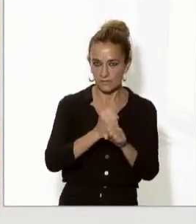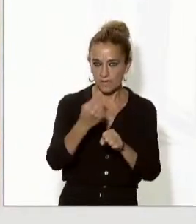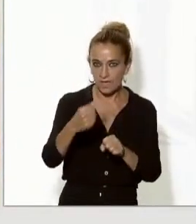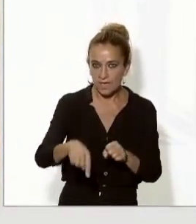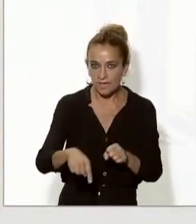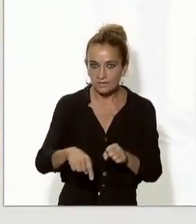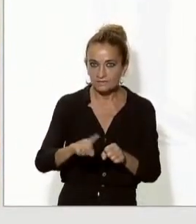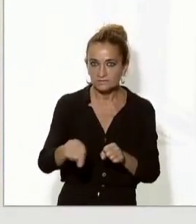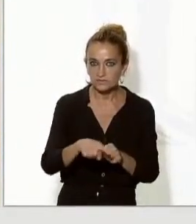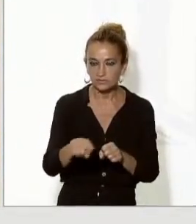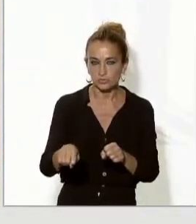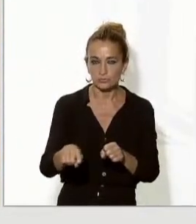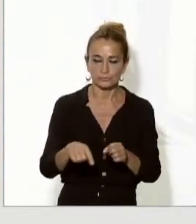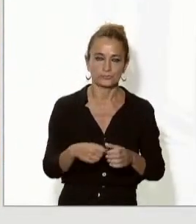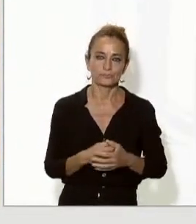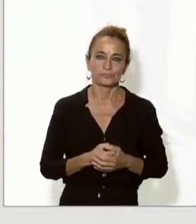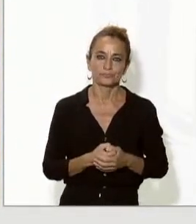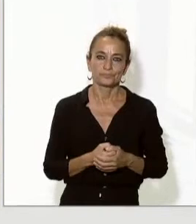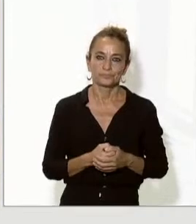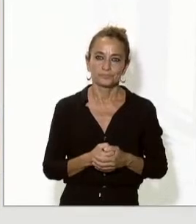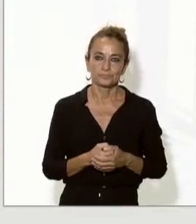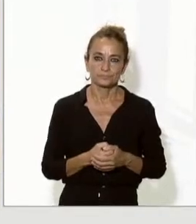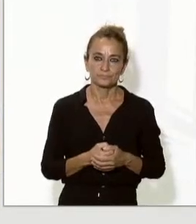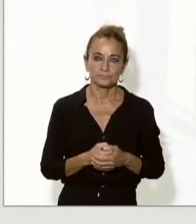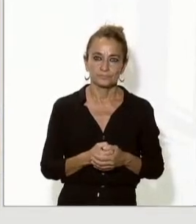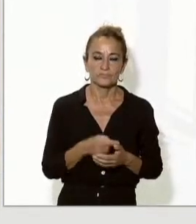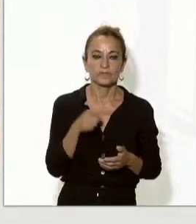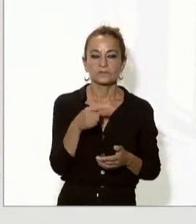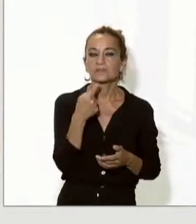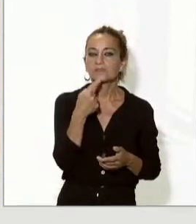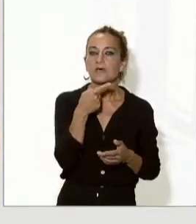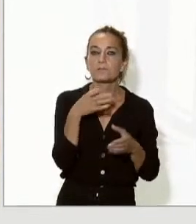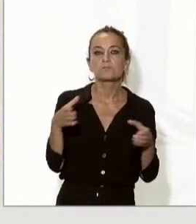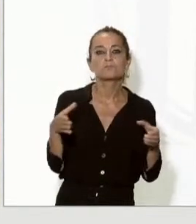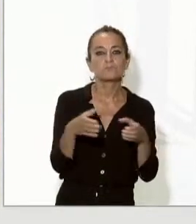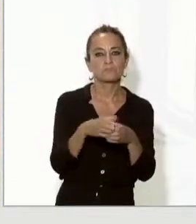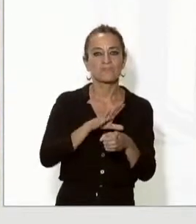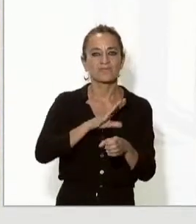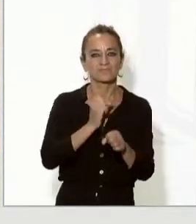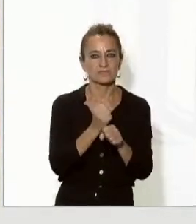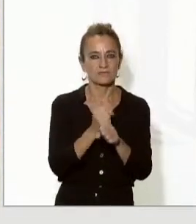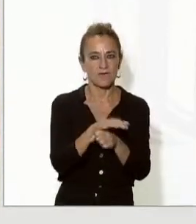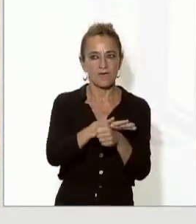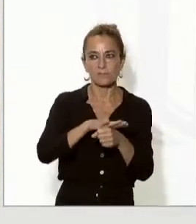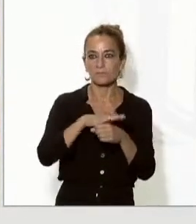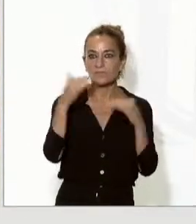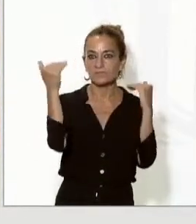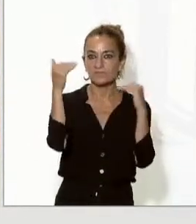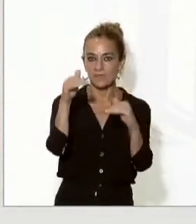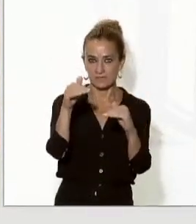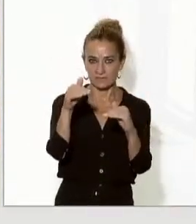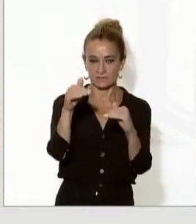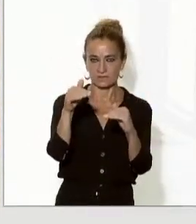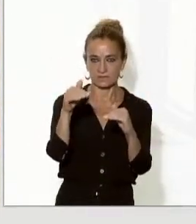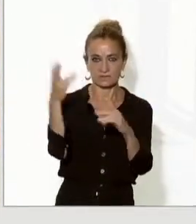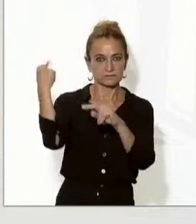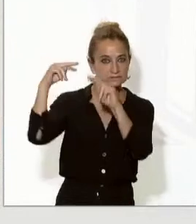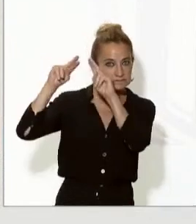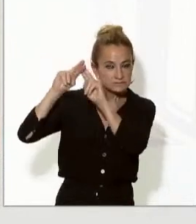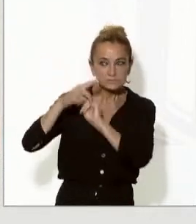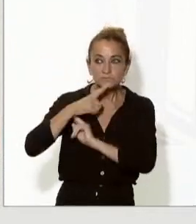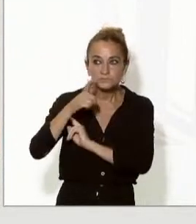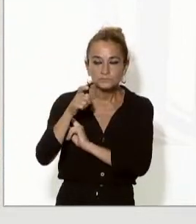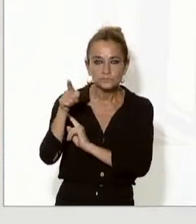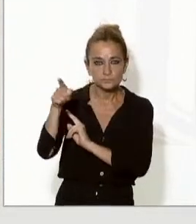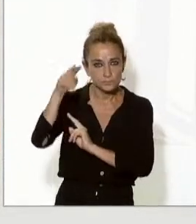prendre les primeres mesures. Ja han parlat justament d'un grup de treball, en aquest cas en l'àmbit de l'habitatge, en aquest cas per la Generalitat. No sé si